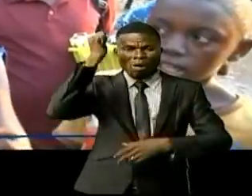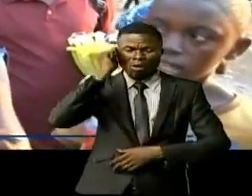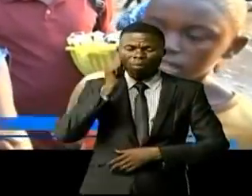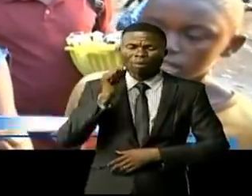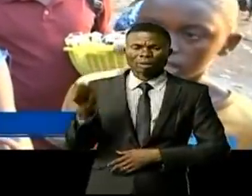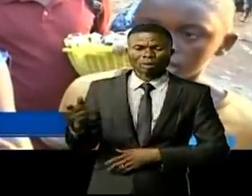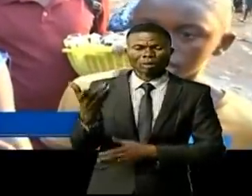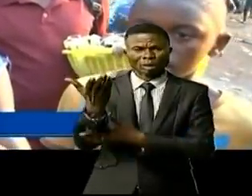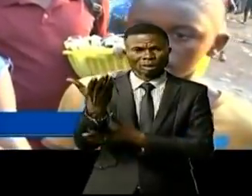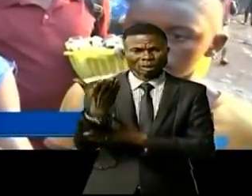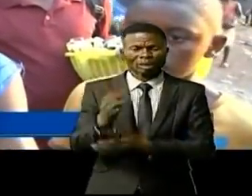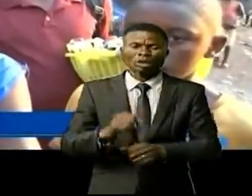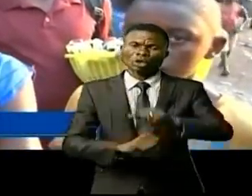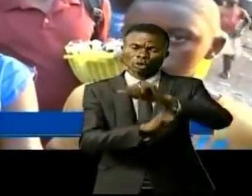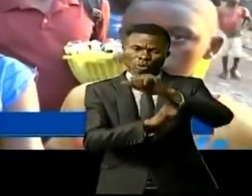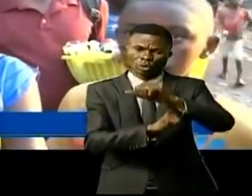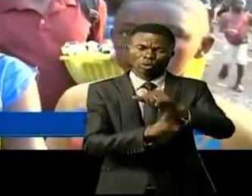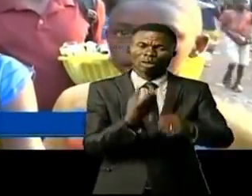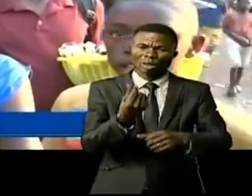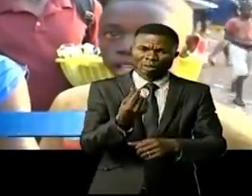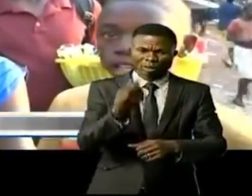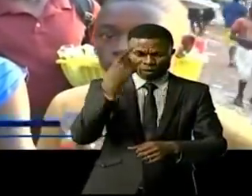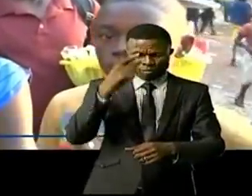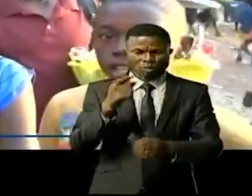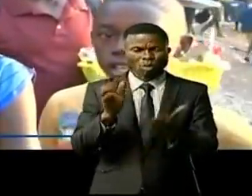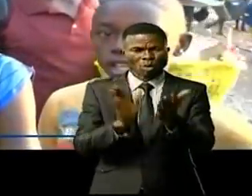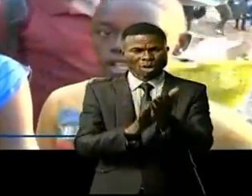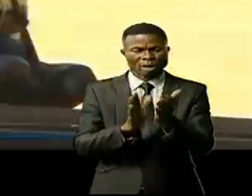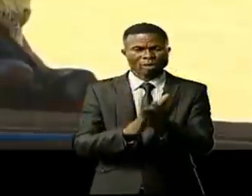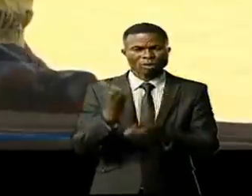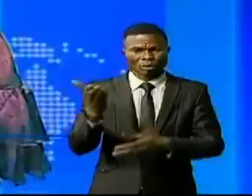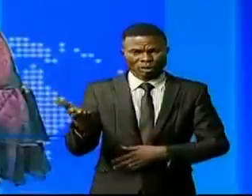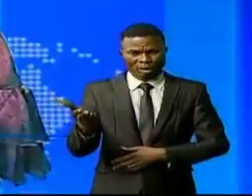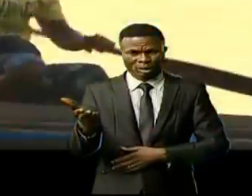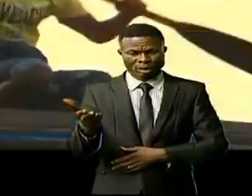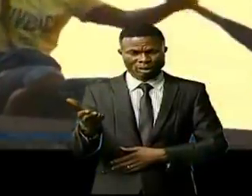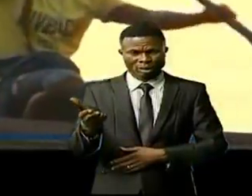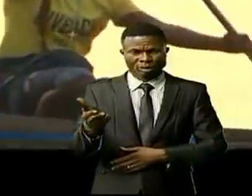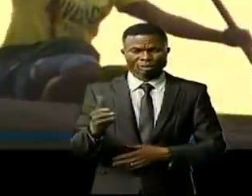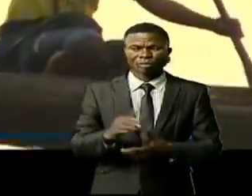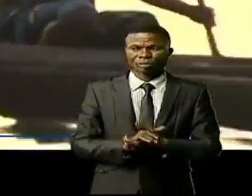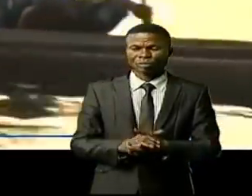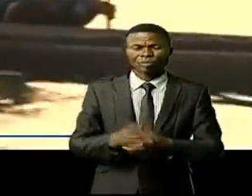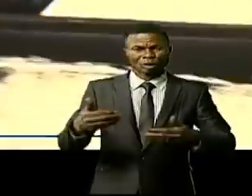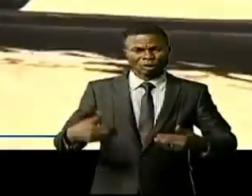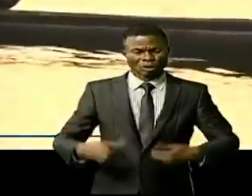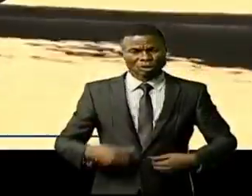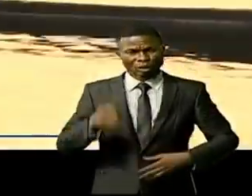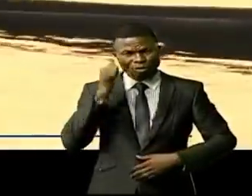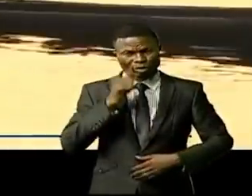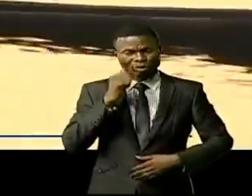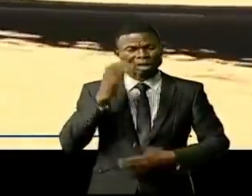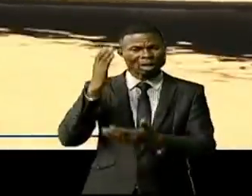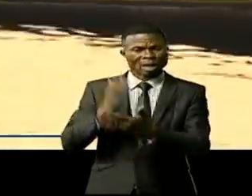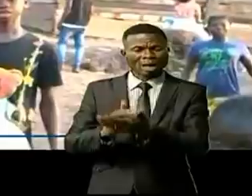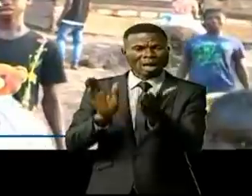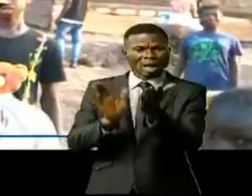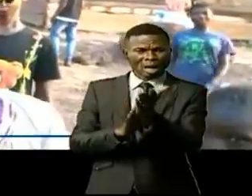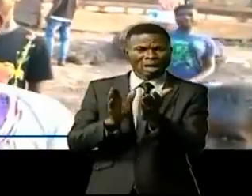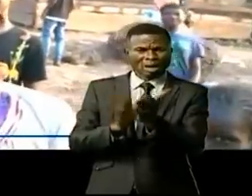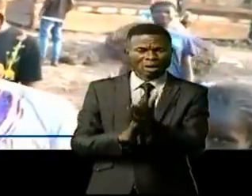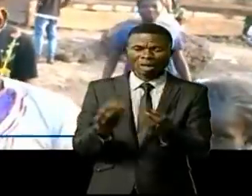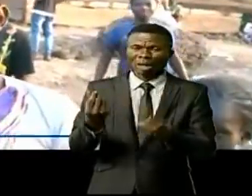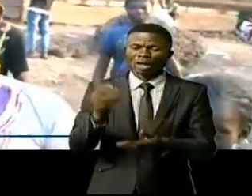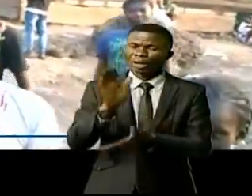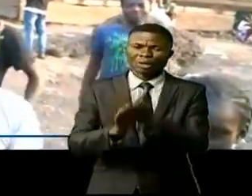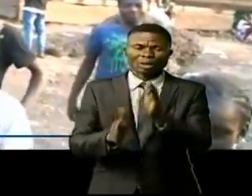Nous demandons de l'aide, de l'argent pour les études. Vu leur jeune âge, celles qui ont abandonné les études faute de